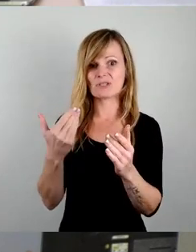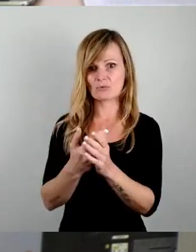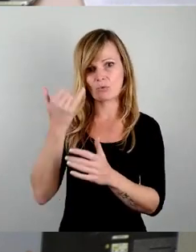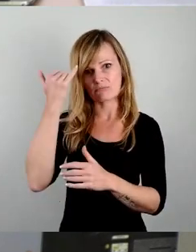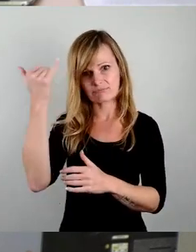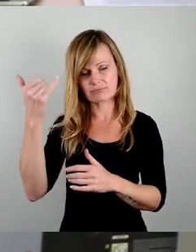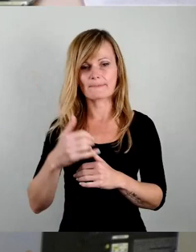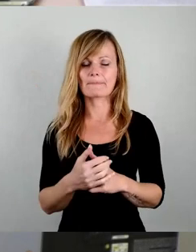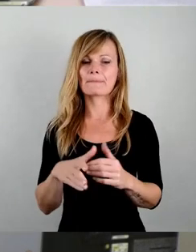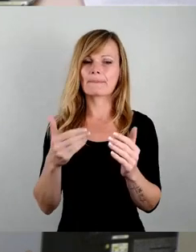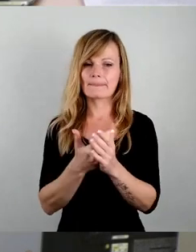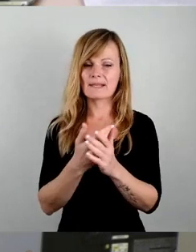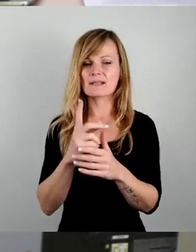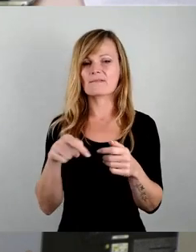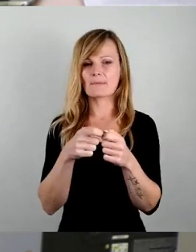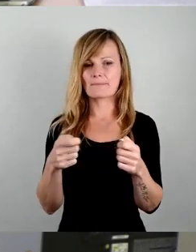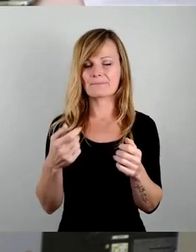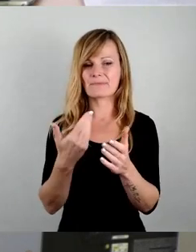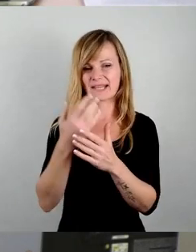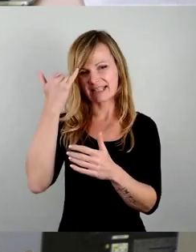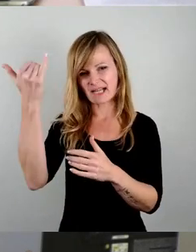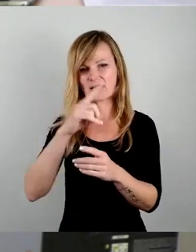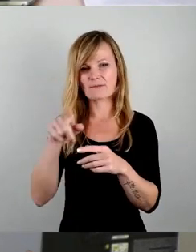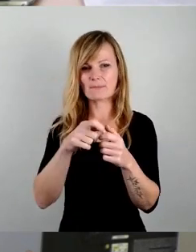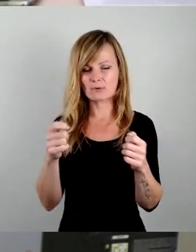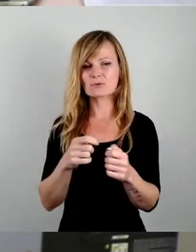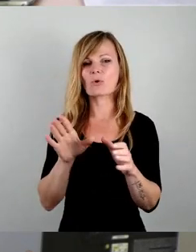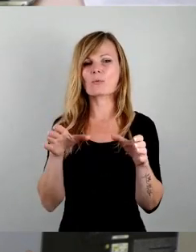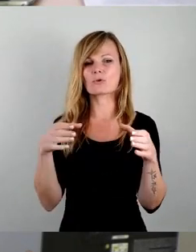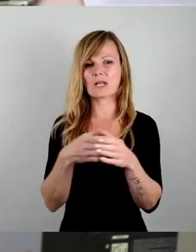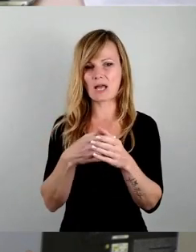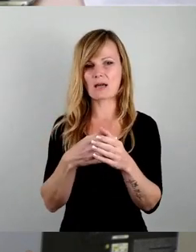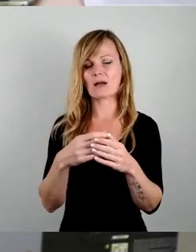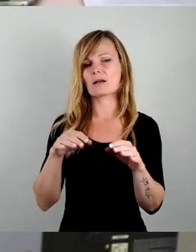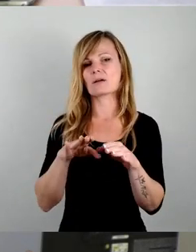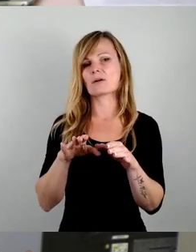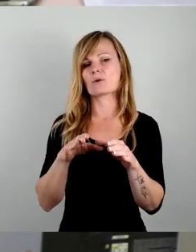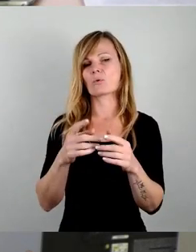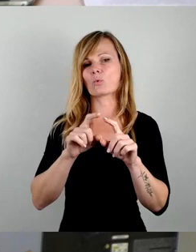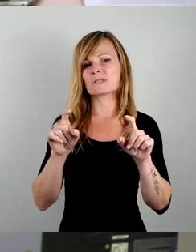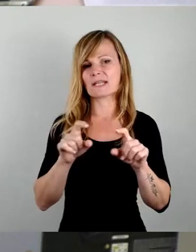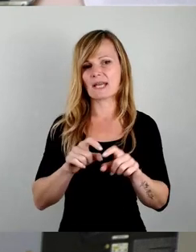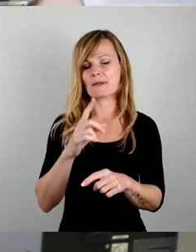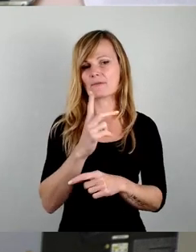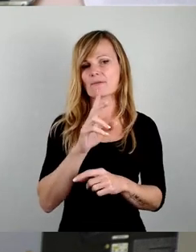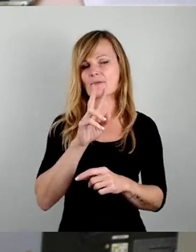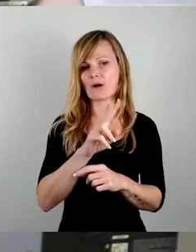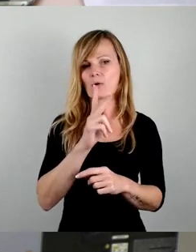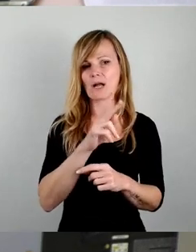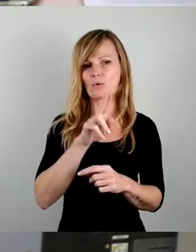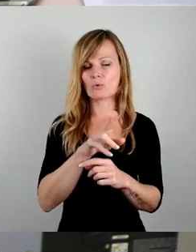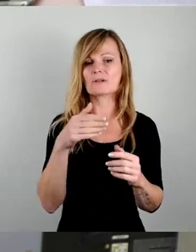dem Verband kommunaler Unternehmen VKU auf die Abfallsammlung bzw. die Entzogung nicht zu.